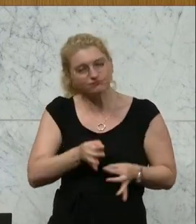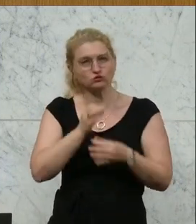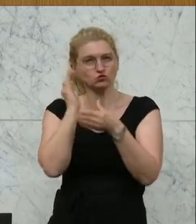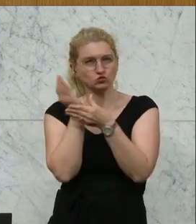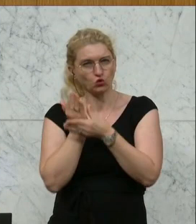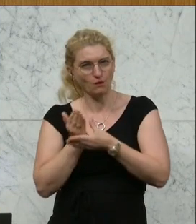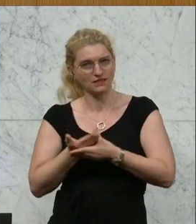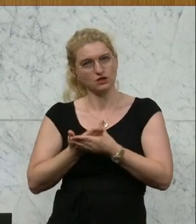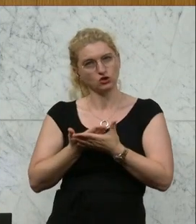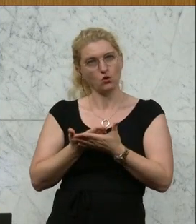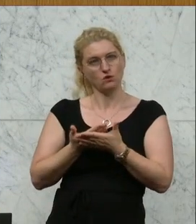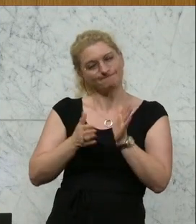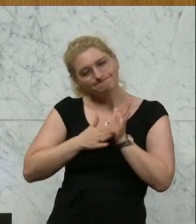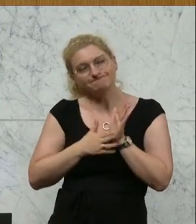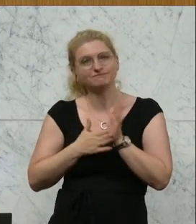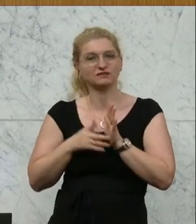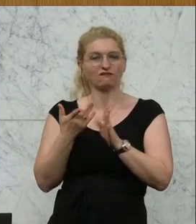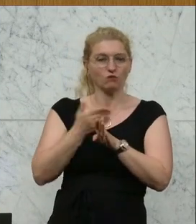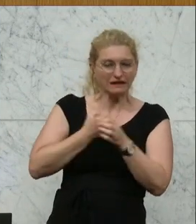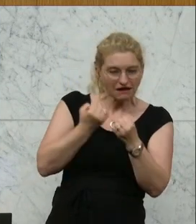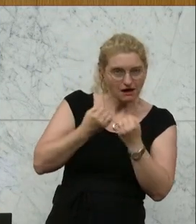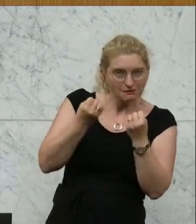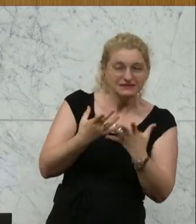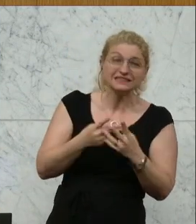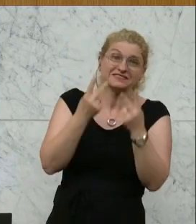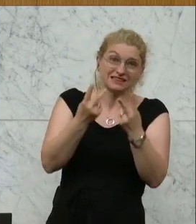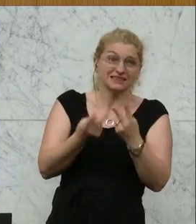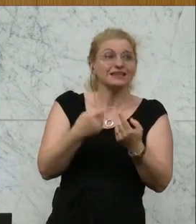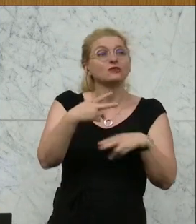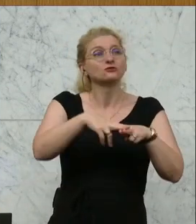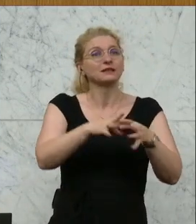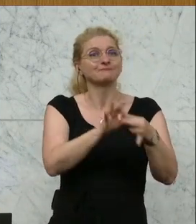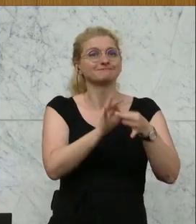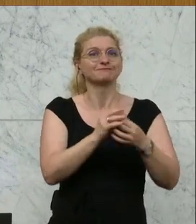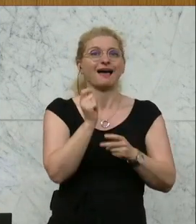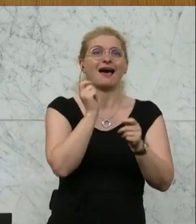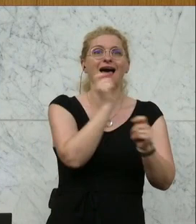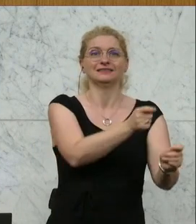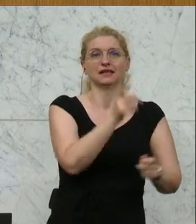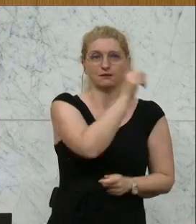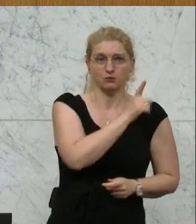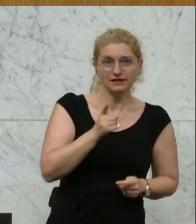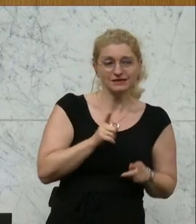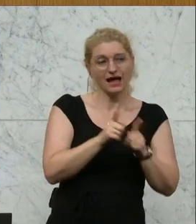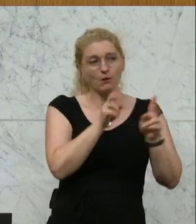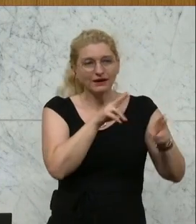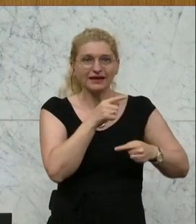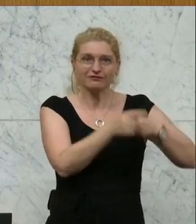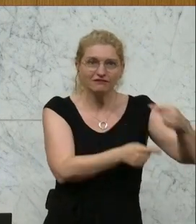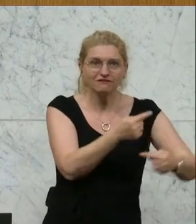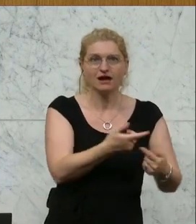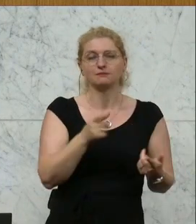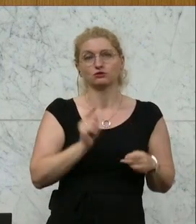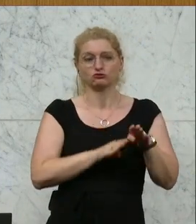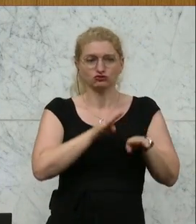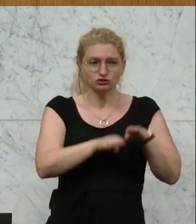von Gewaltausübung ist wesentlich, wenn es um Verfahren geht, wenn es um Anzeigen geht, wenn es um Schritte gegen